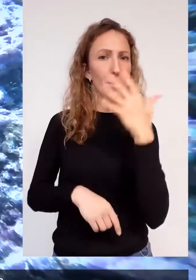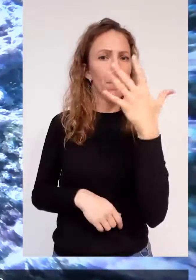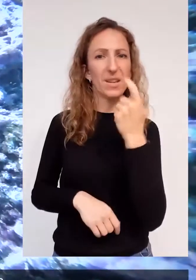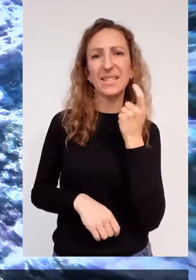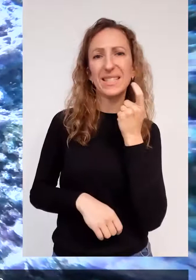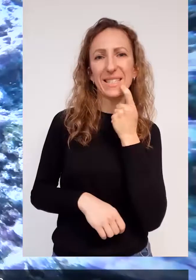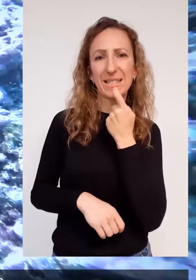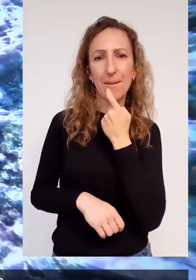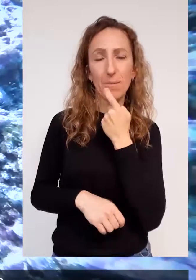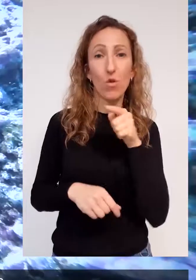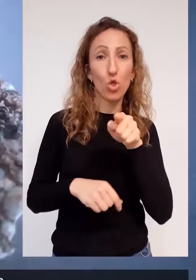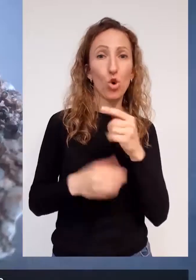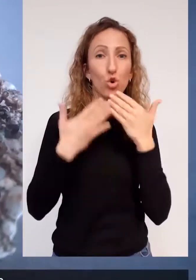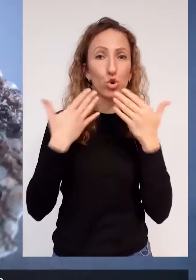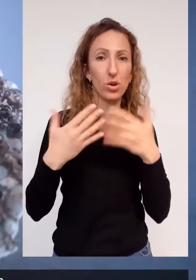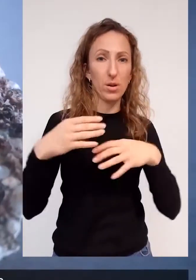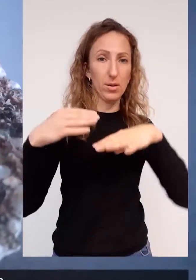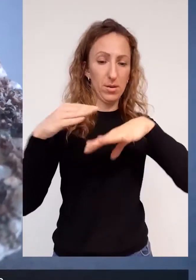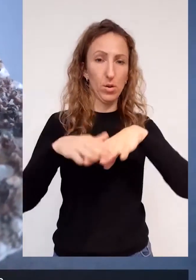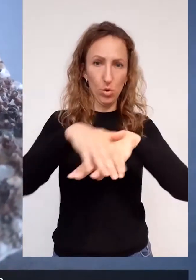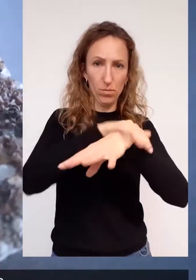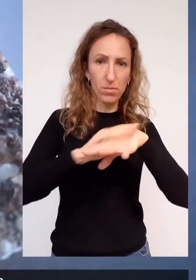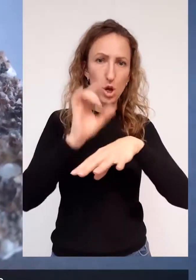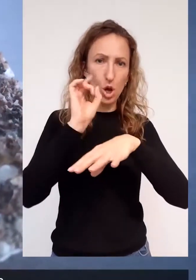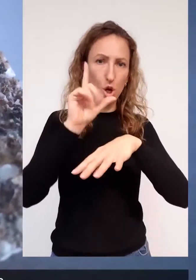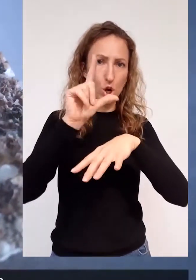tej, która przylega do podłoża